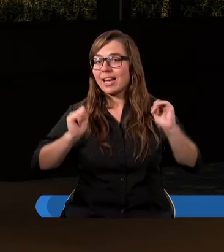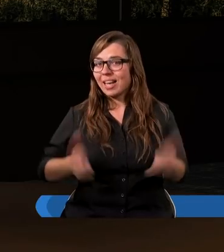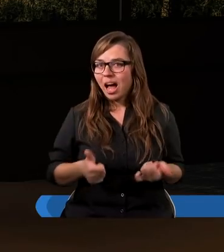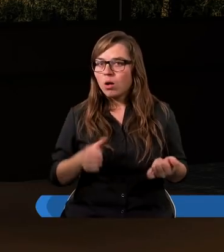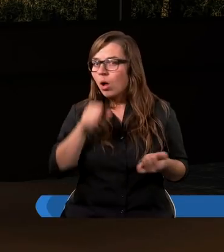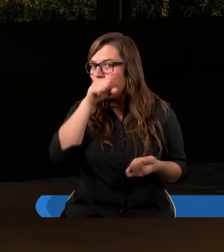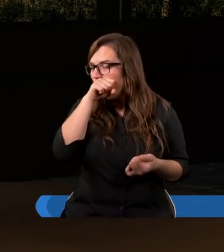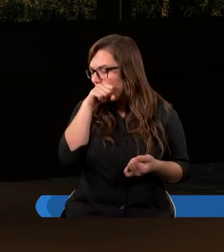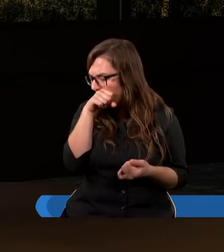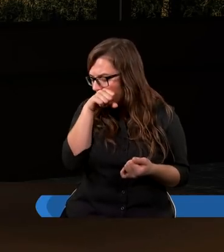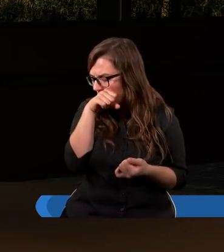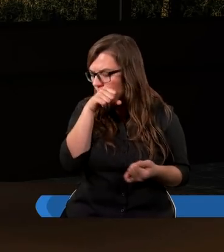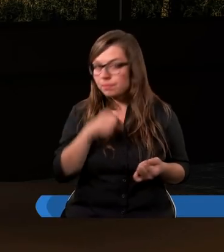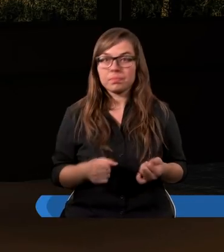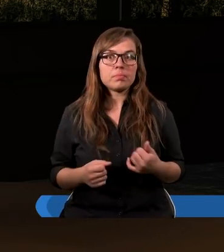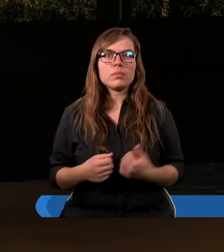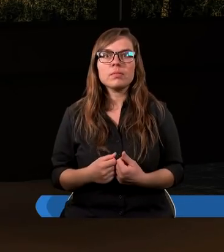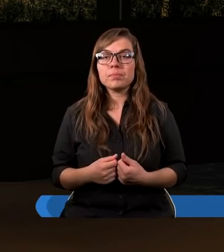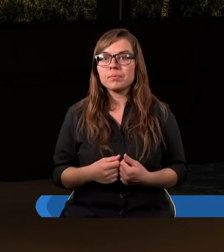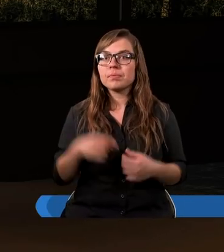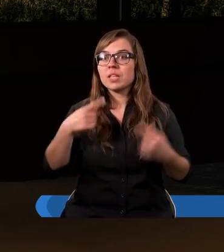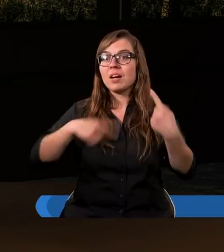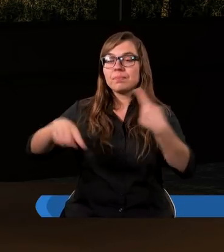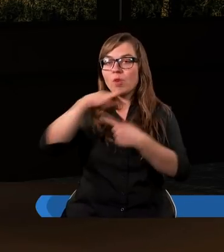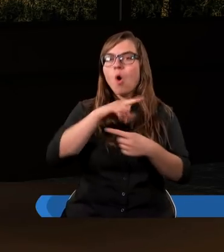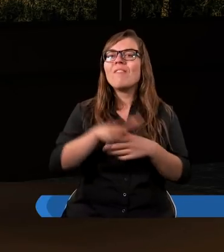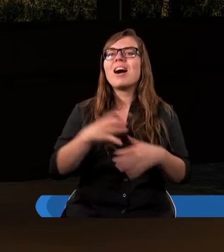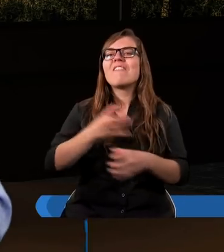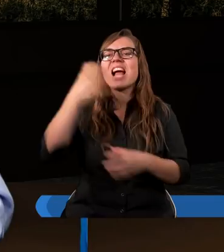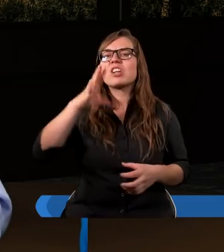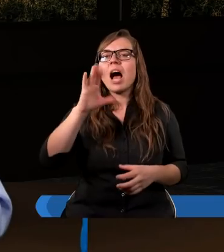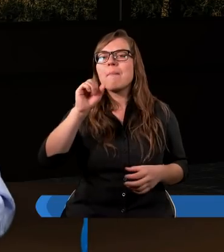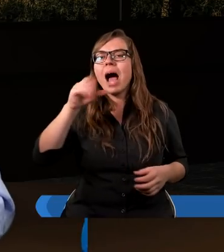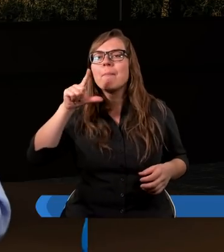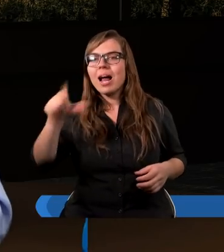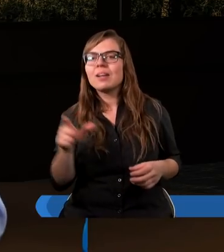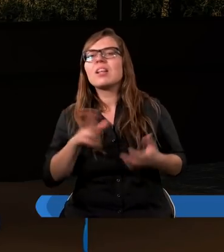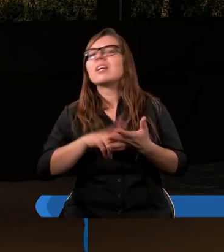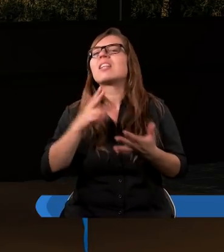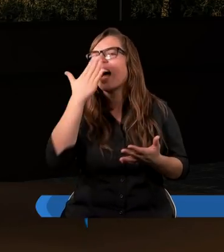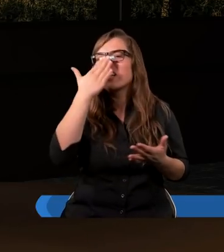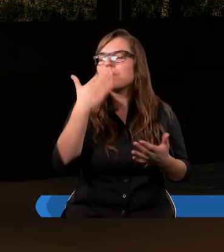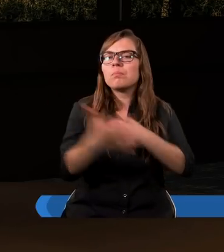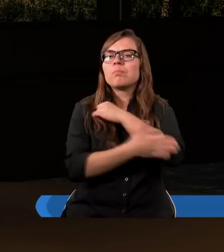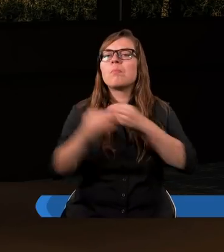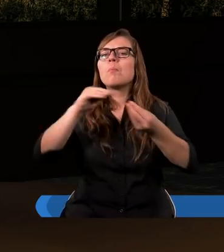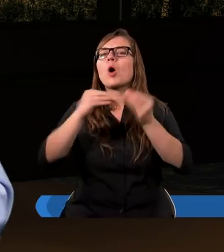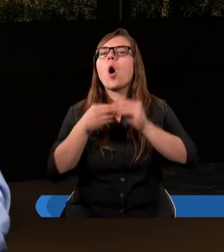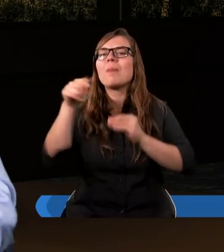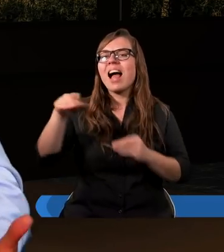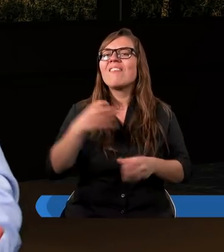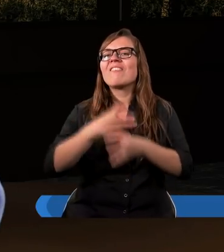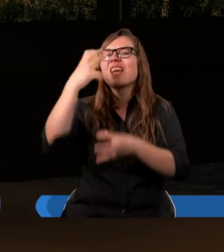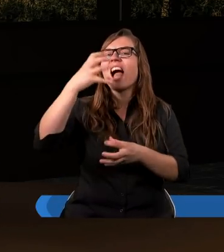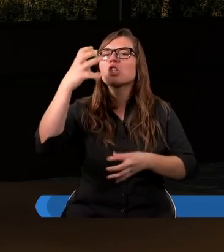wokół wieży Babel. Na czym polegał problem wieży Babel? Co